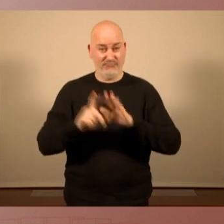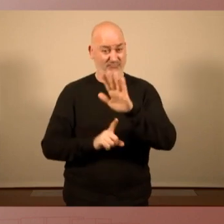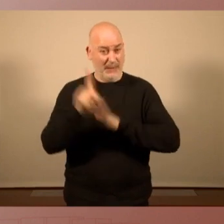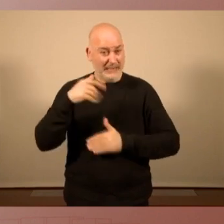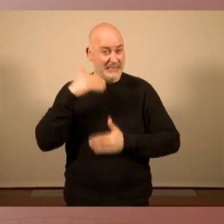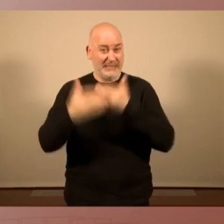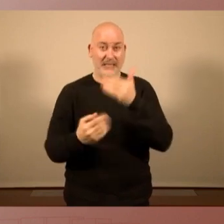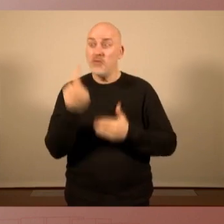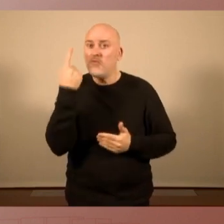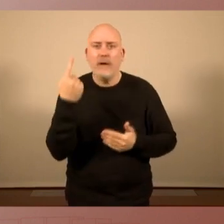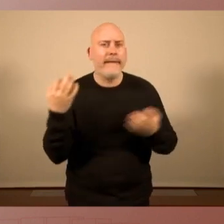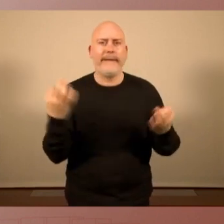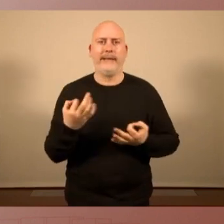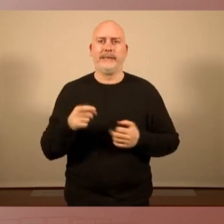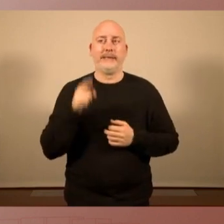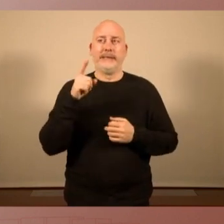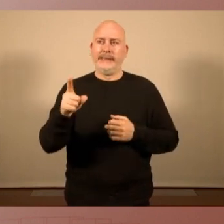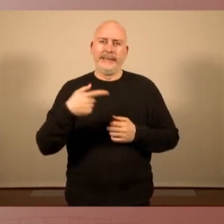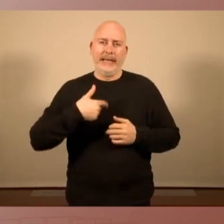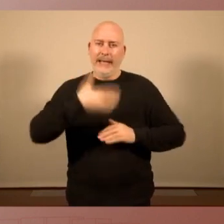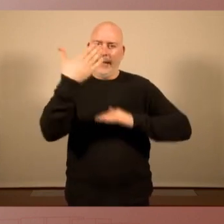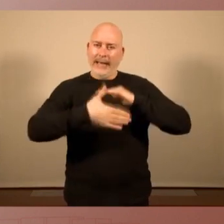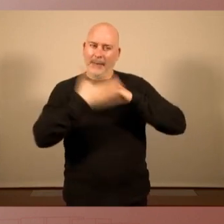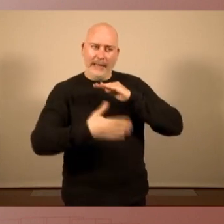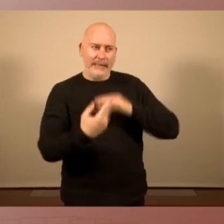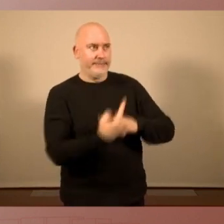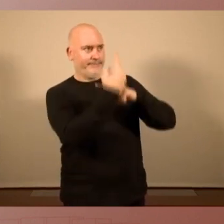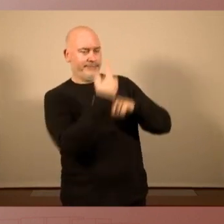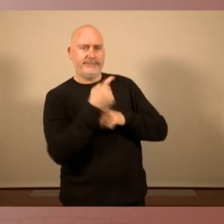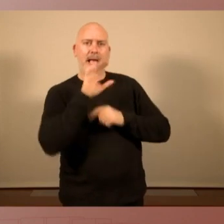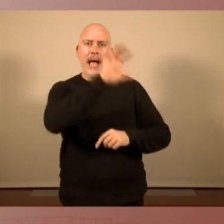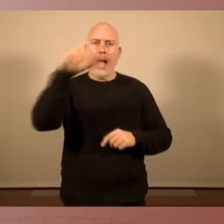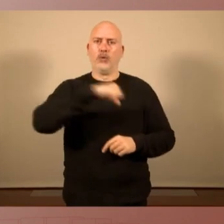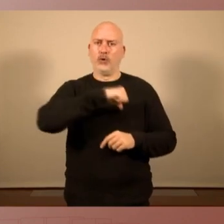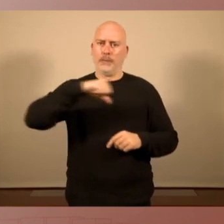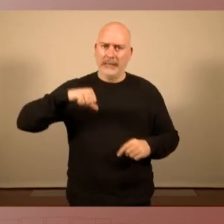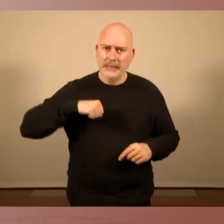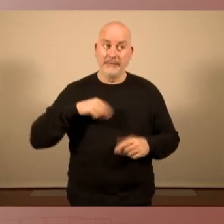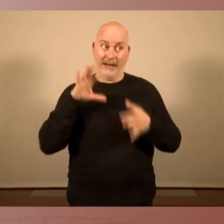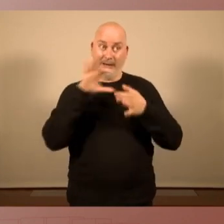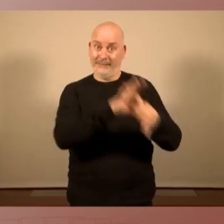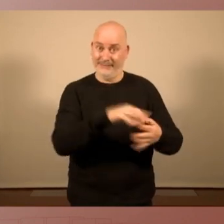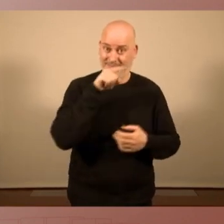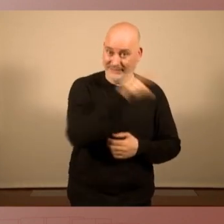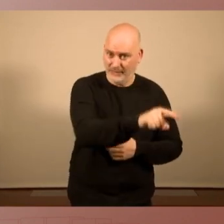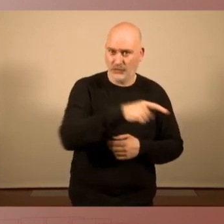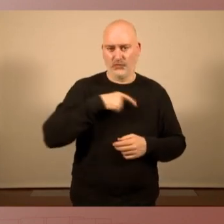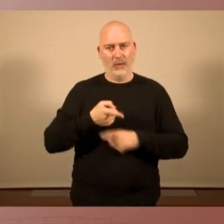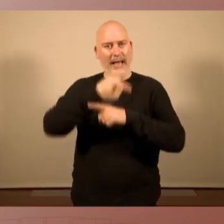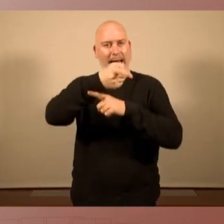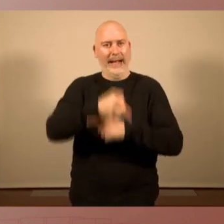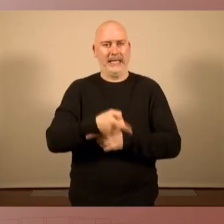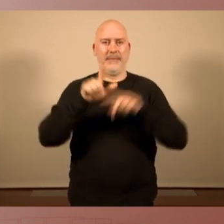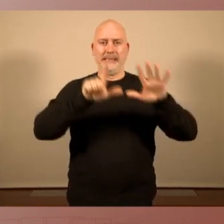dit, és deixant enrere els límits que ens imposa l'autonomisme, el servei de la perpetuació del règim del 78. La